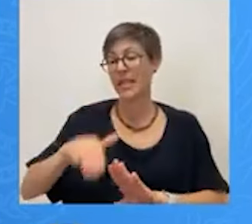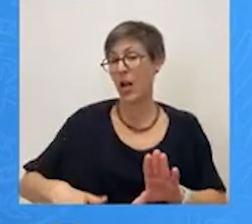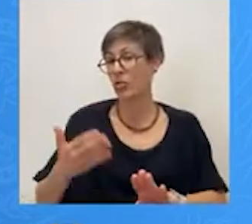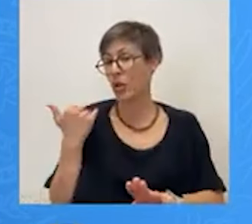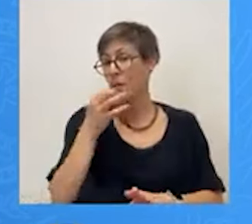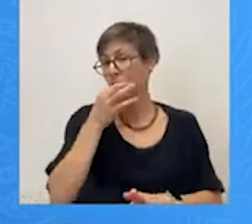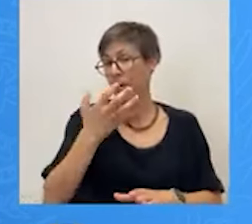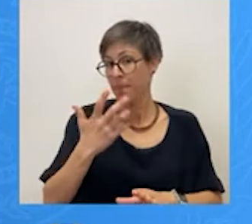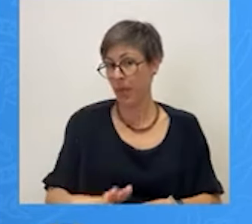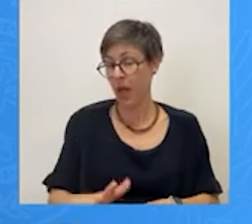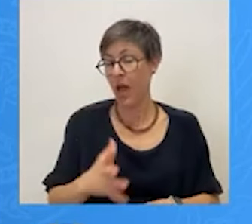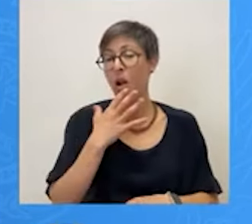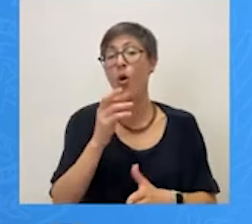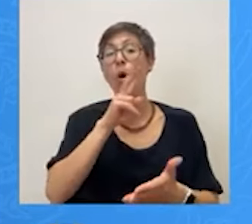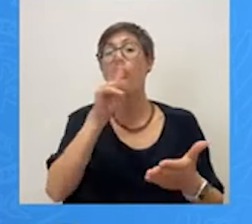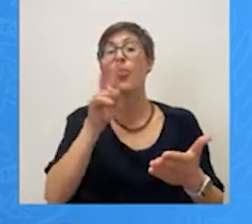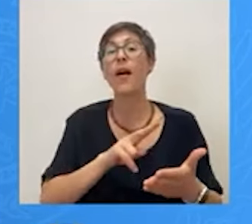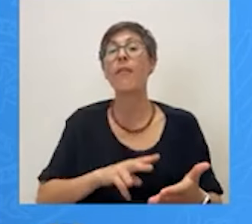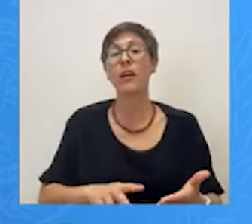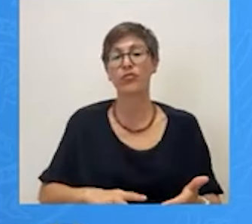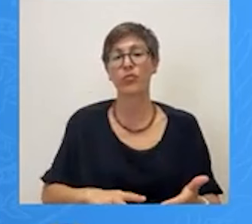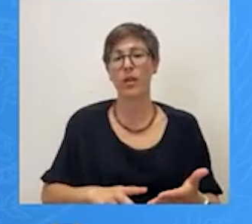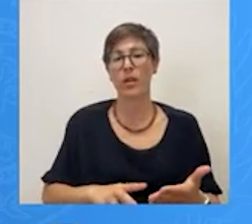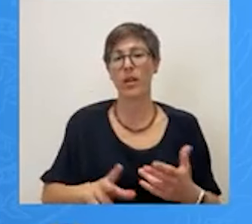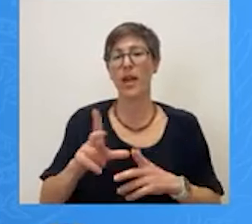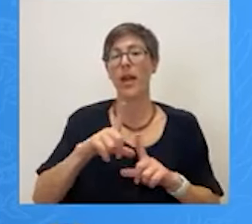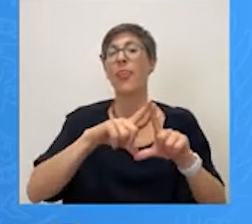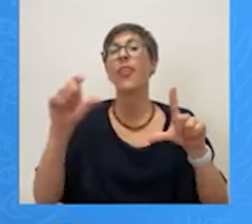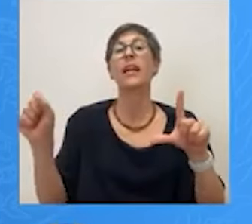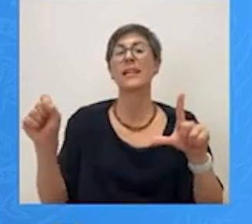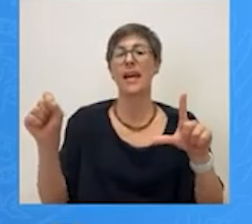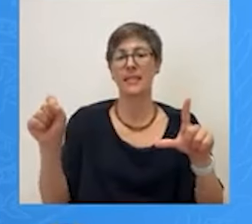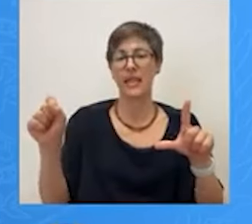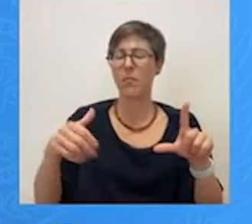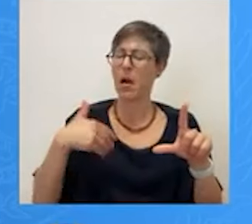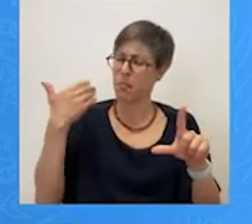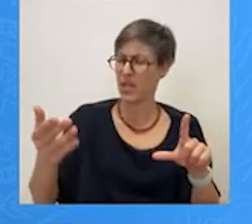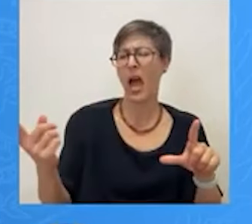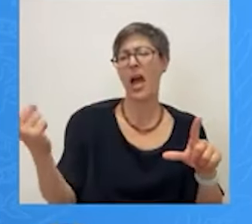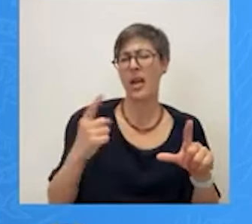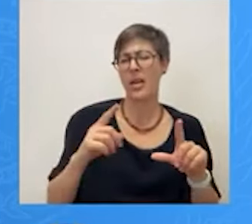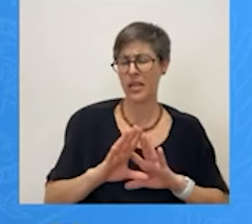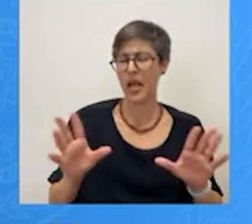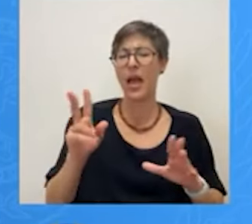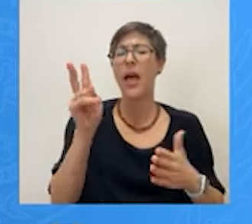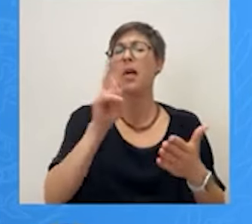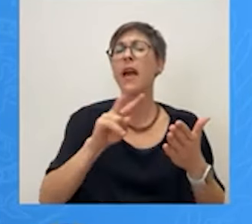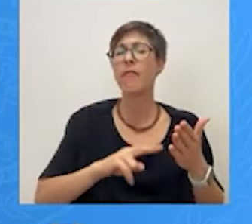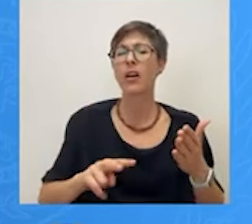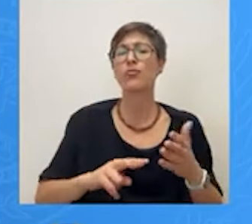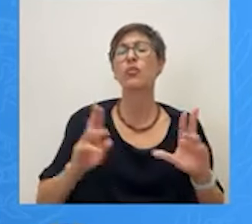διαβάζουμε Διαβάζουμε το Δημοτικό Συμβούλιο Προφανώς έρχονται μετά Διαβάζουμε για το Microforest